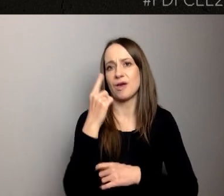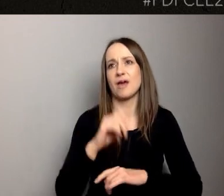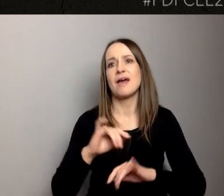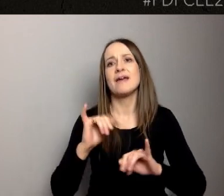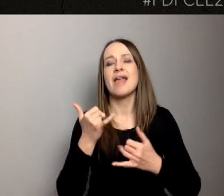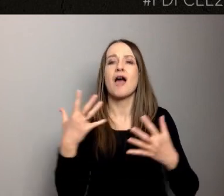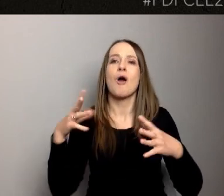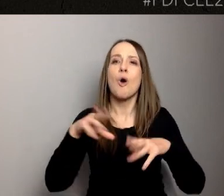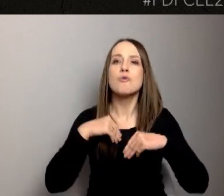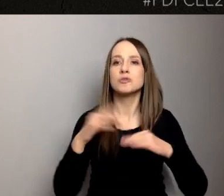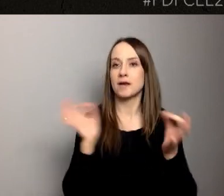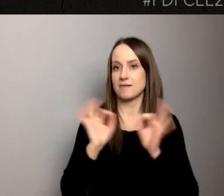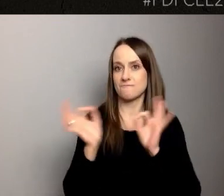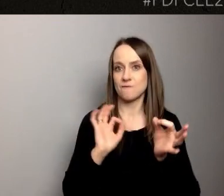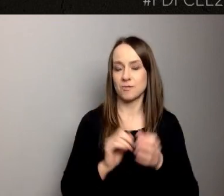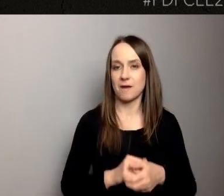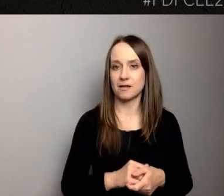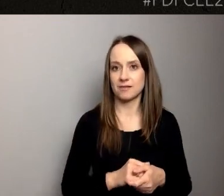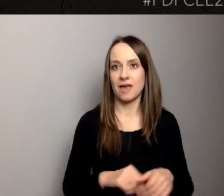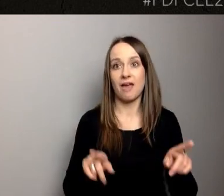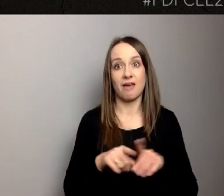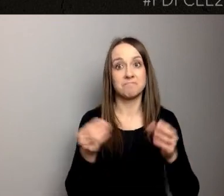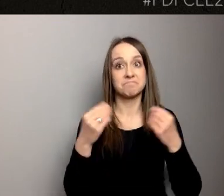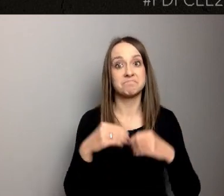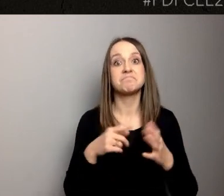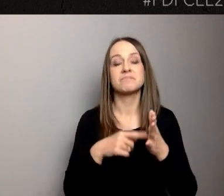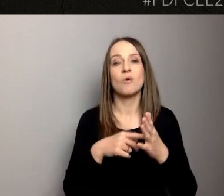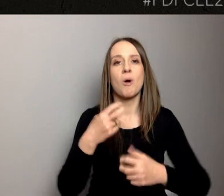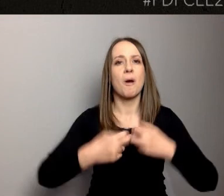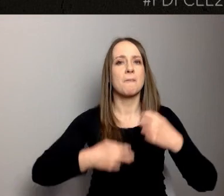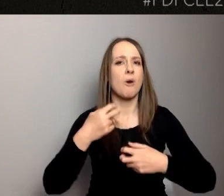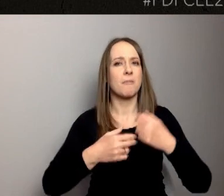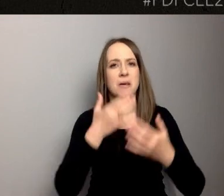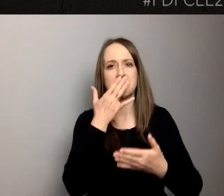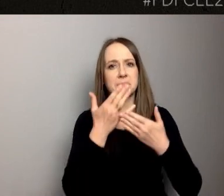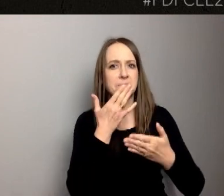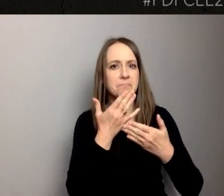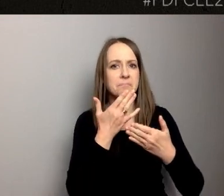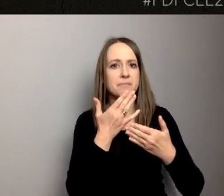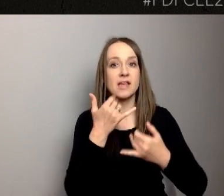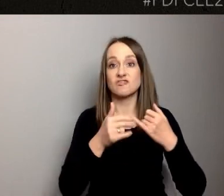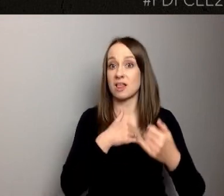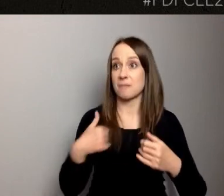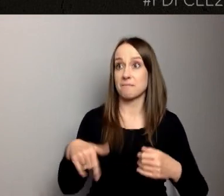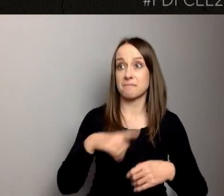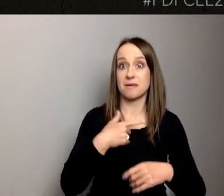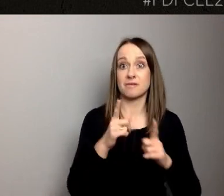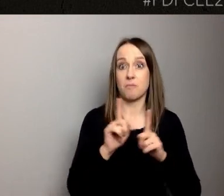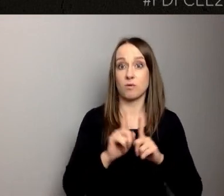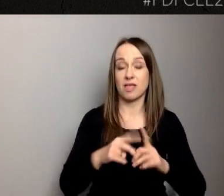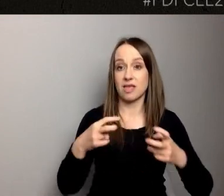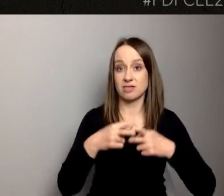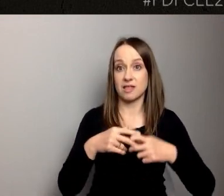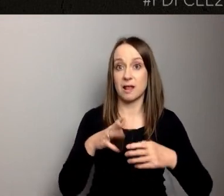I poza tym pojawia się kwestia problematyczna. Że jeżeli mamy spotkania online, to co właśnie w